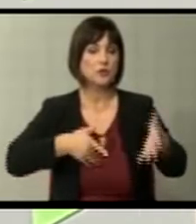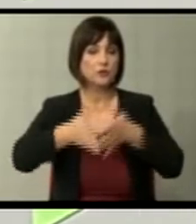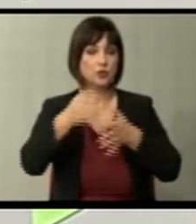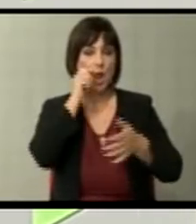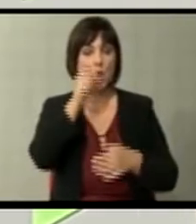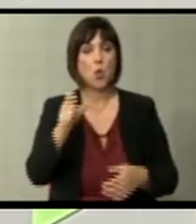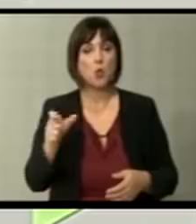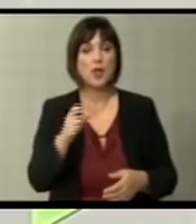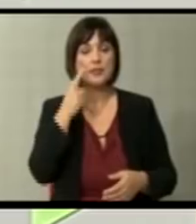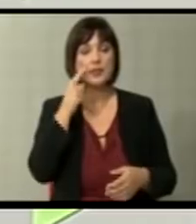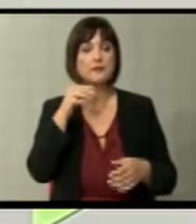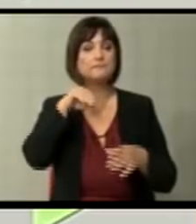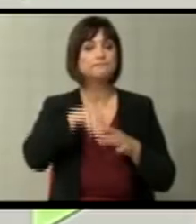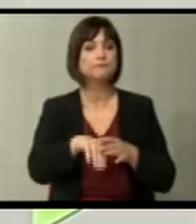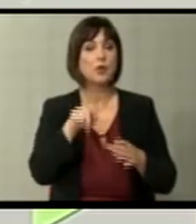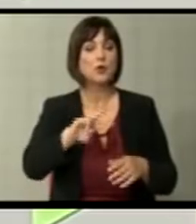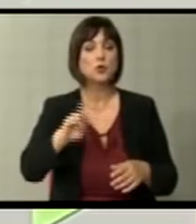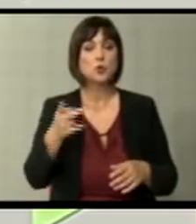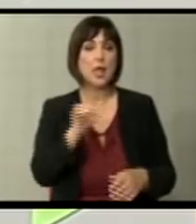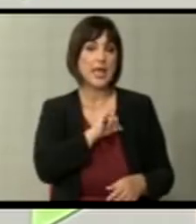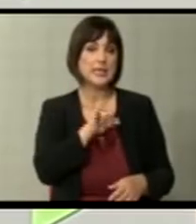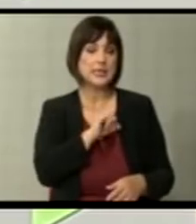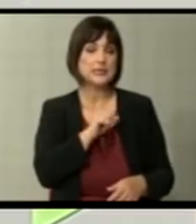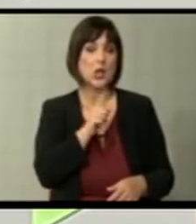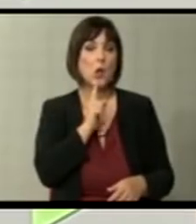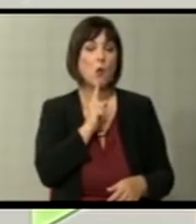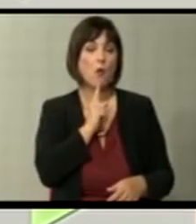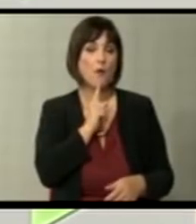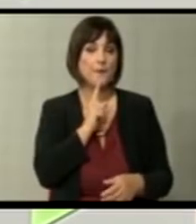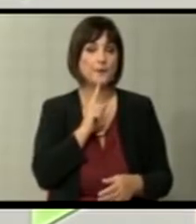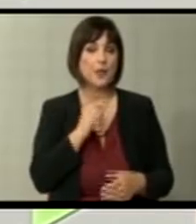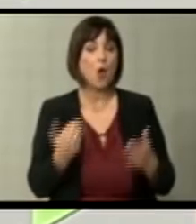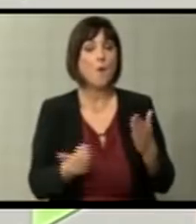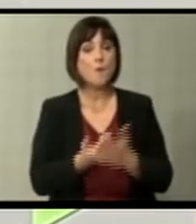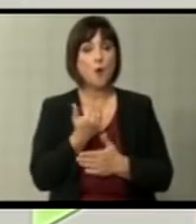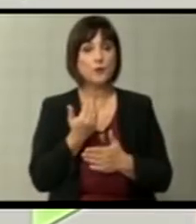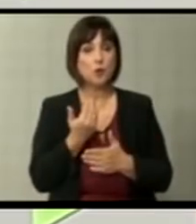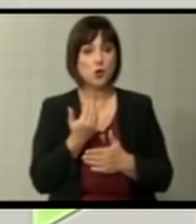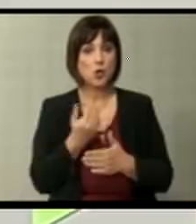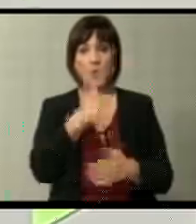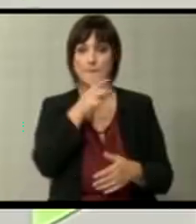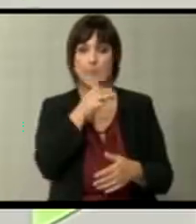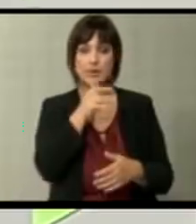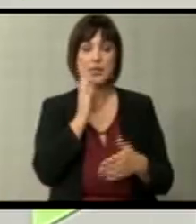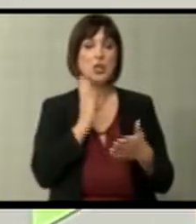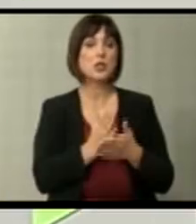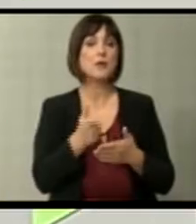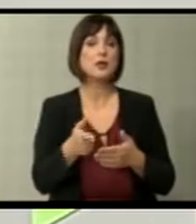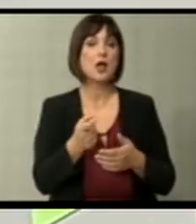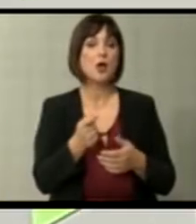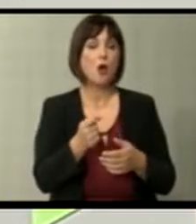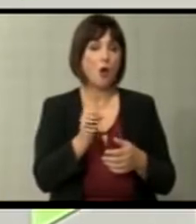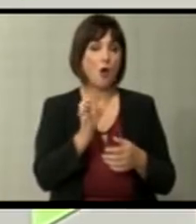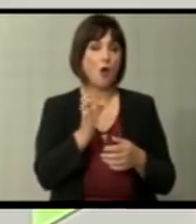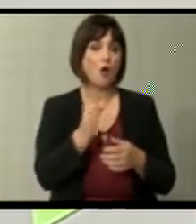а да не задира во тие други интереси кои што повторно Македонија ќе биде како монета за